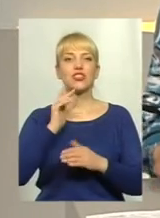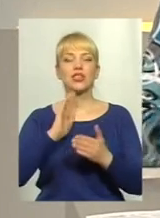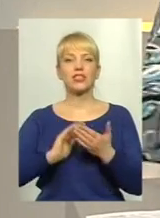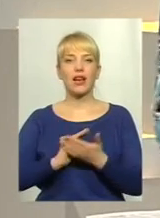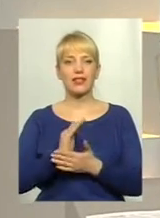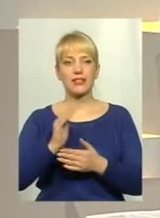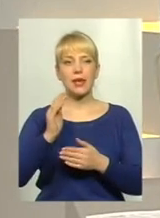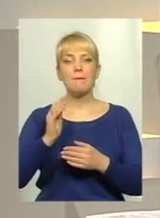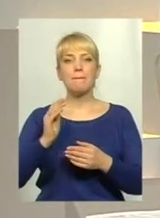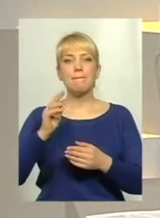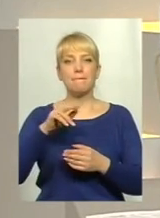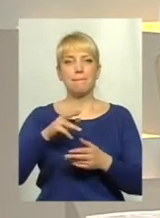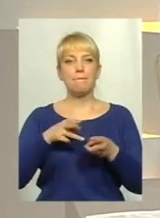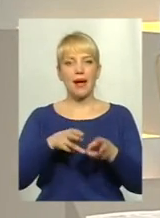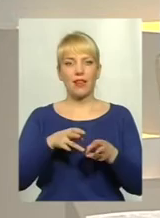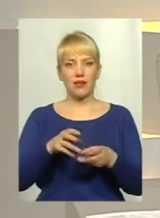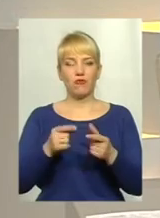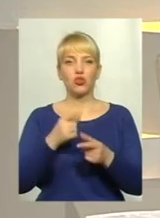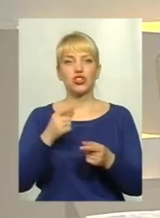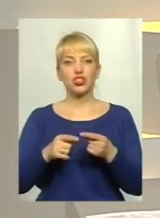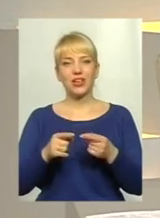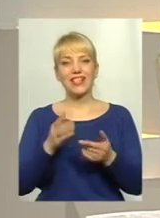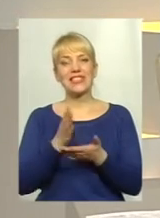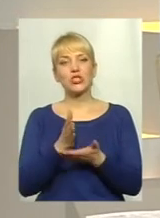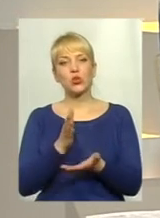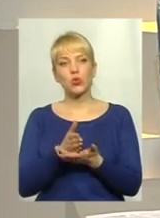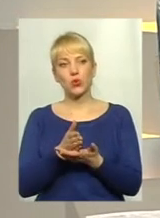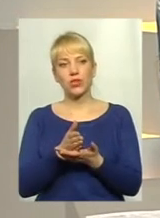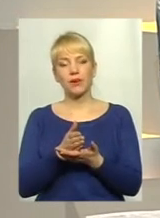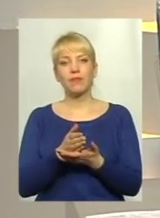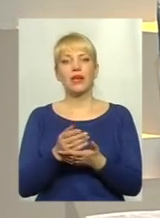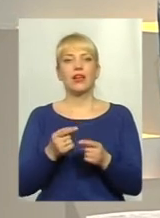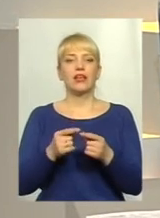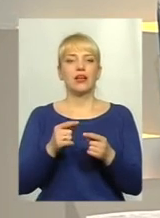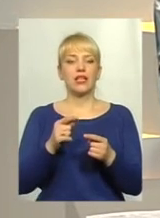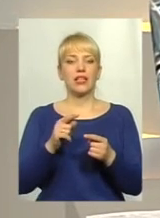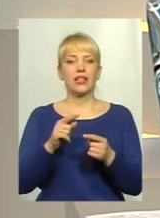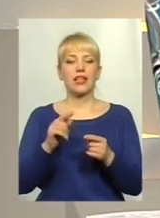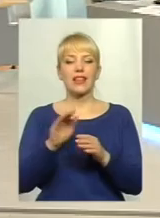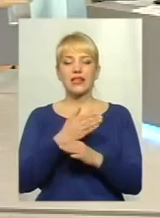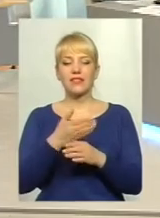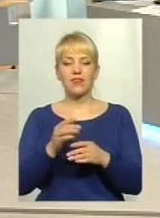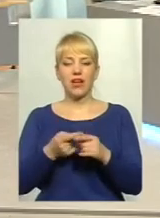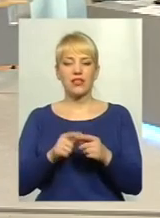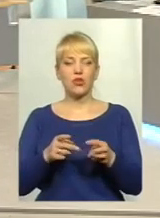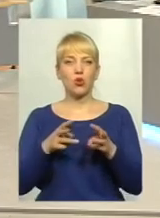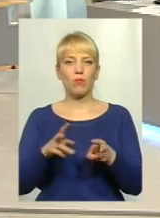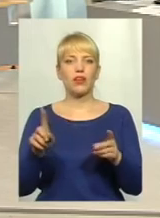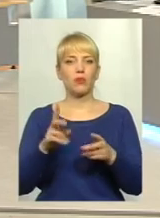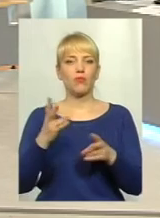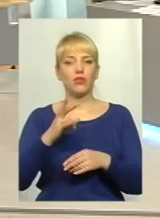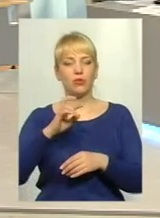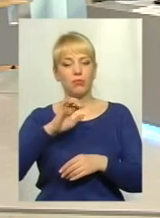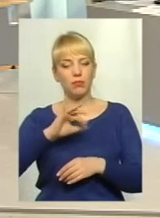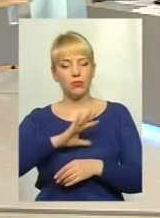паливо. Скажіть, будь ласка, а чи існує класифікація того палива, яке мало би застосовуватися,